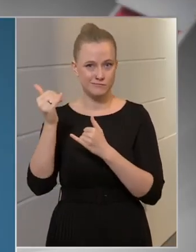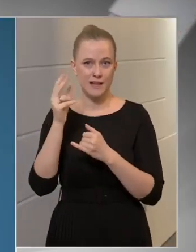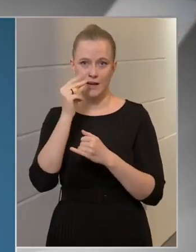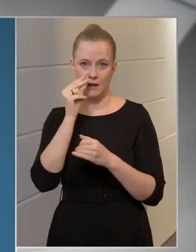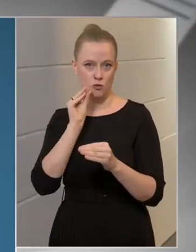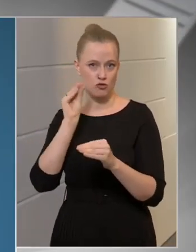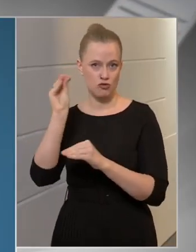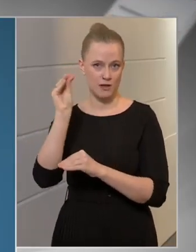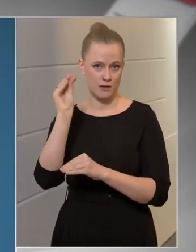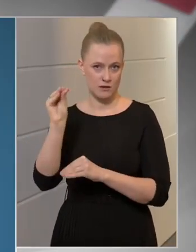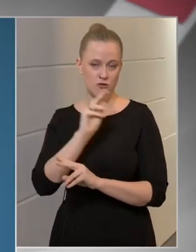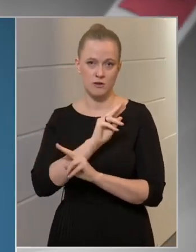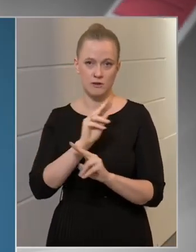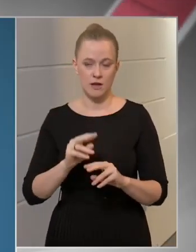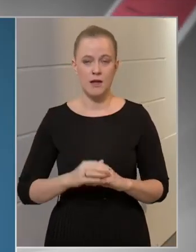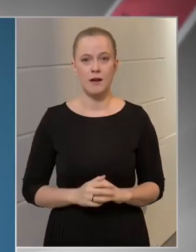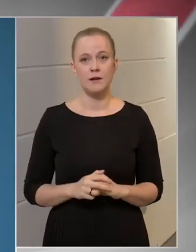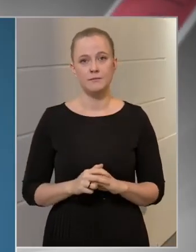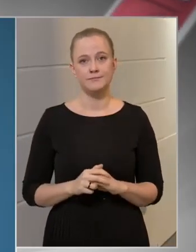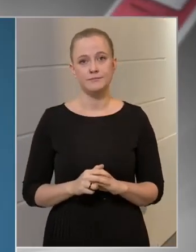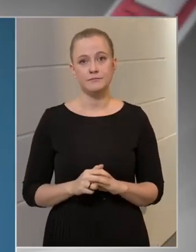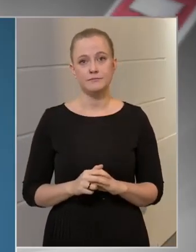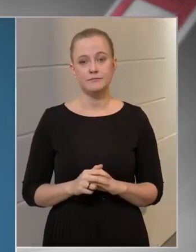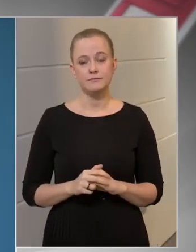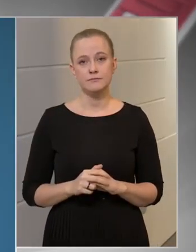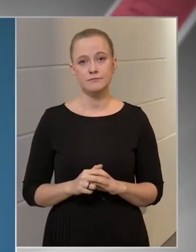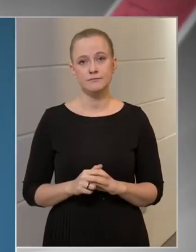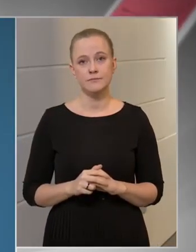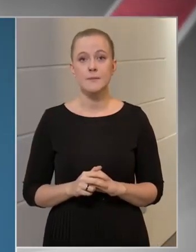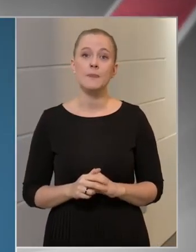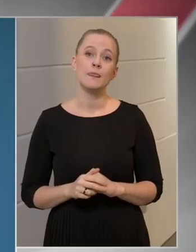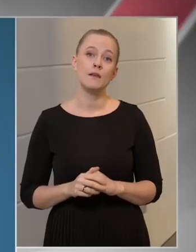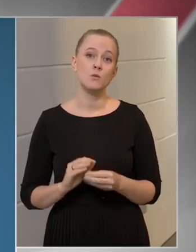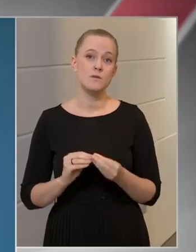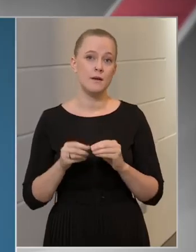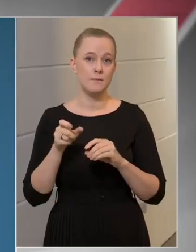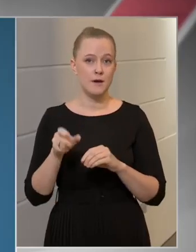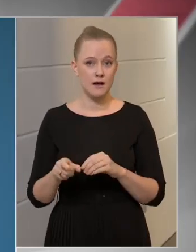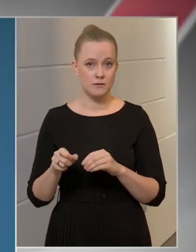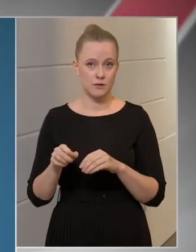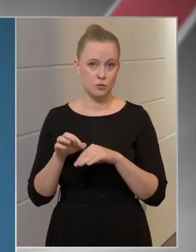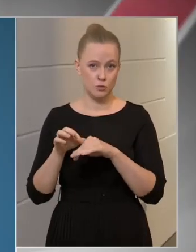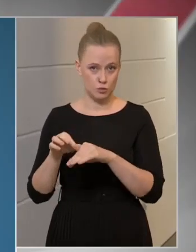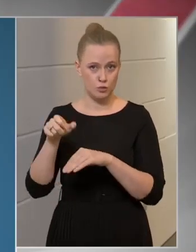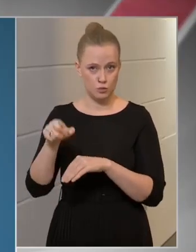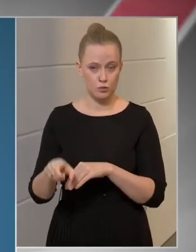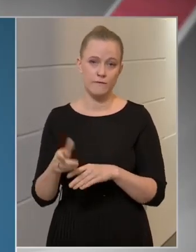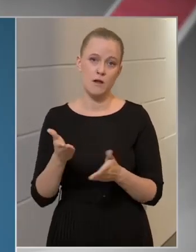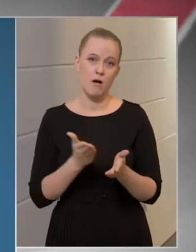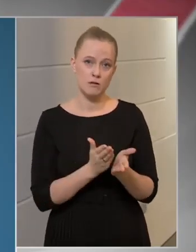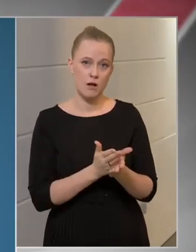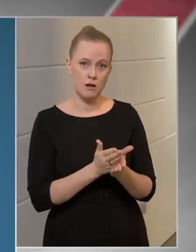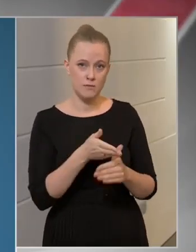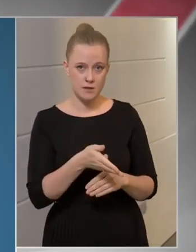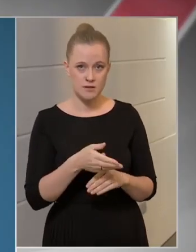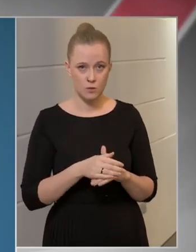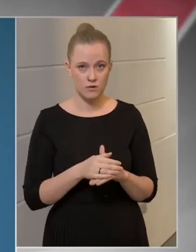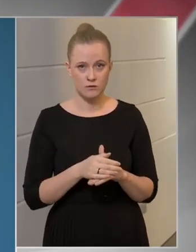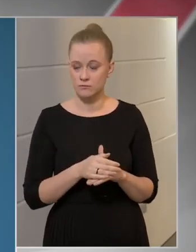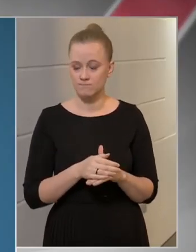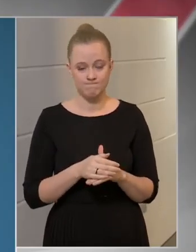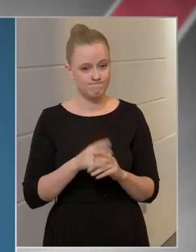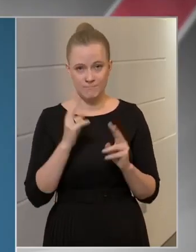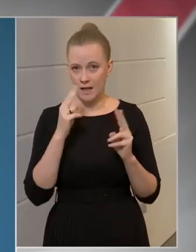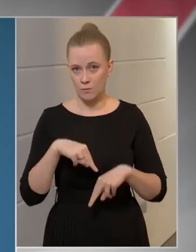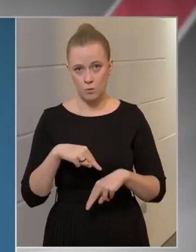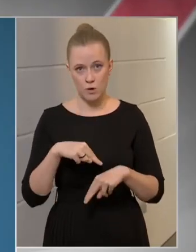rendőrség értesítésére. Azért amennyiben az üzemeltető vagy annak az alkalmazottja elmulasztja a